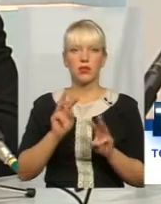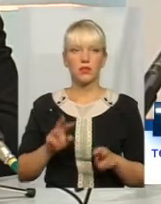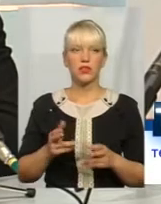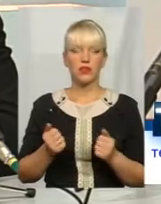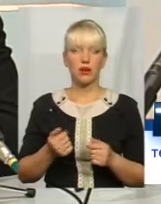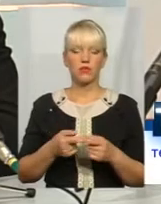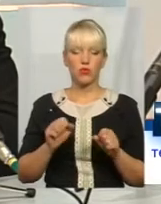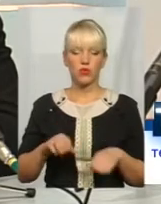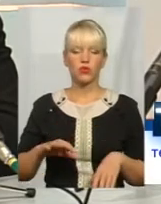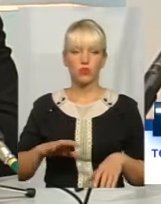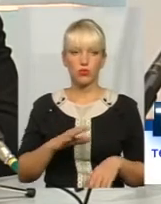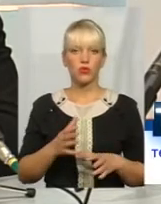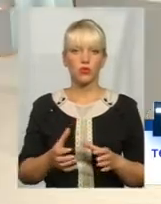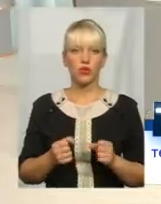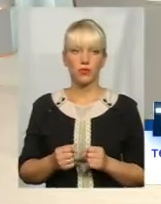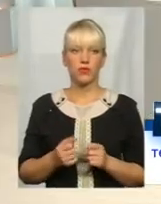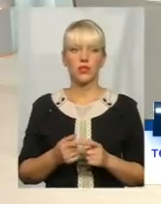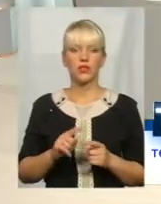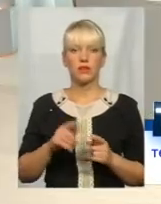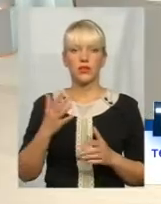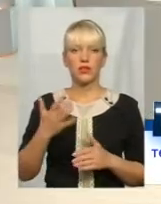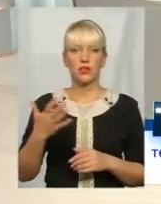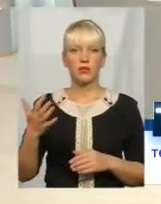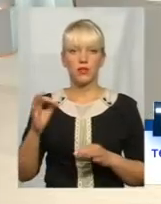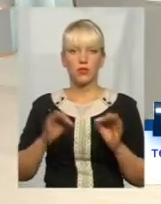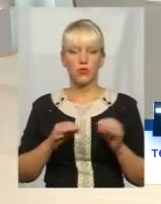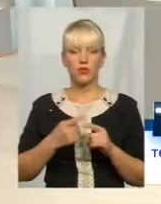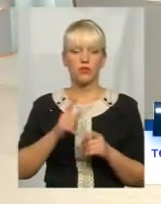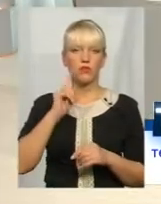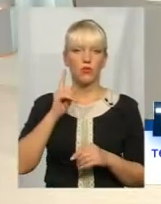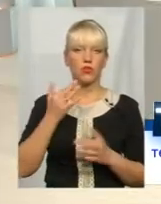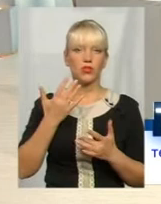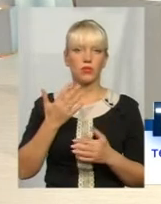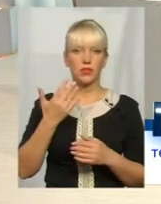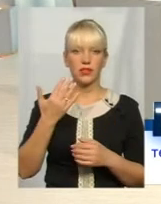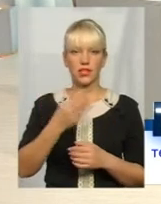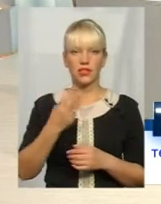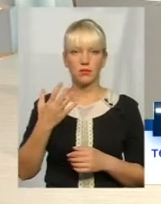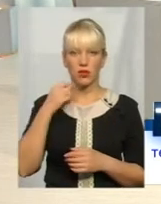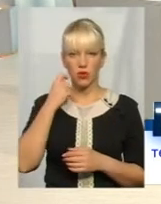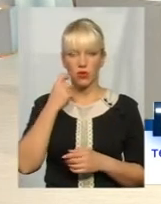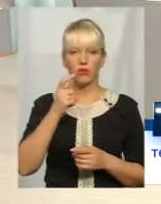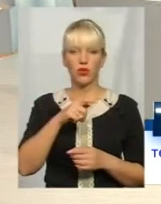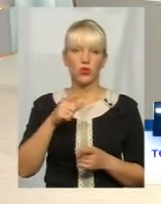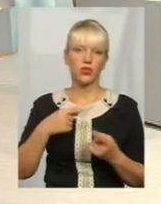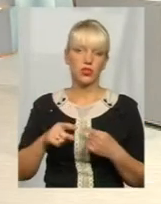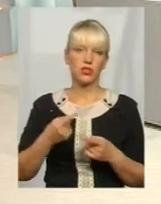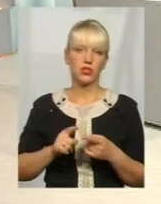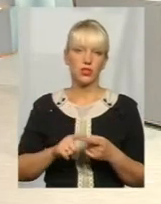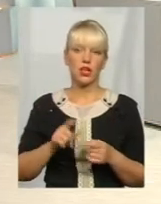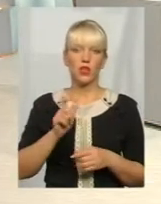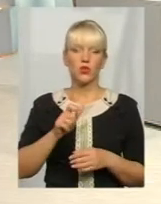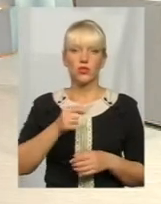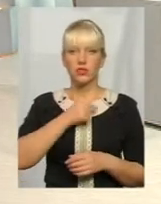звичайно, можуть отримати. Я ж кажу, якщо 55% це молодь віком до 35 років, то інші це люди старшого віку. А люди